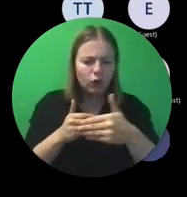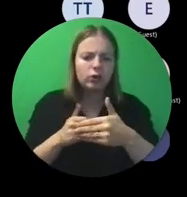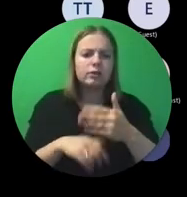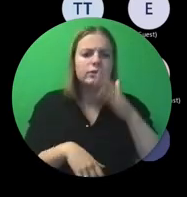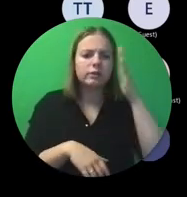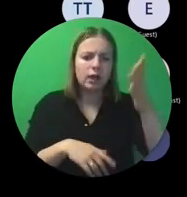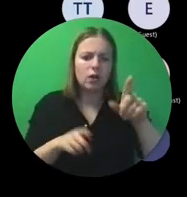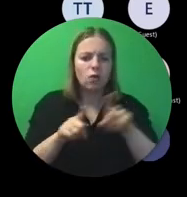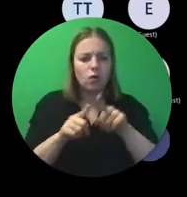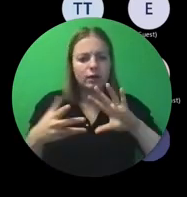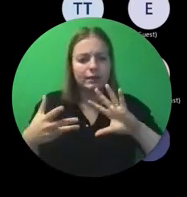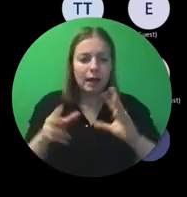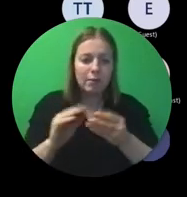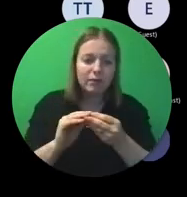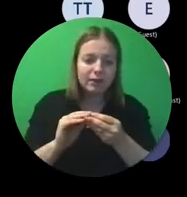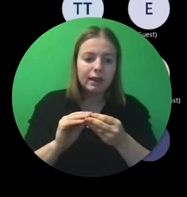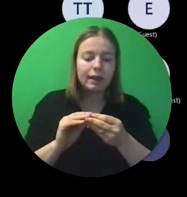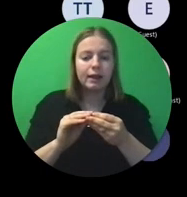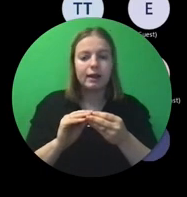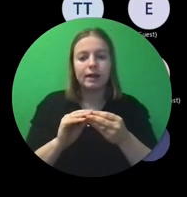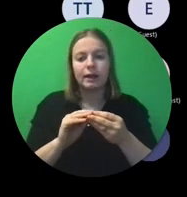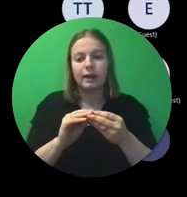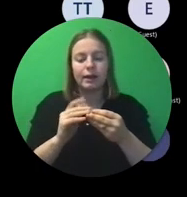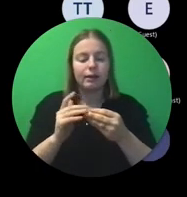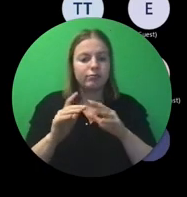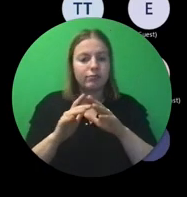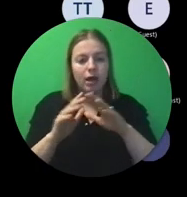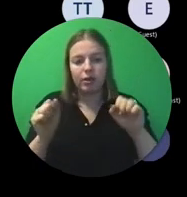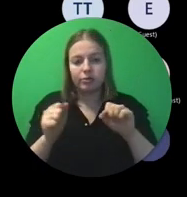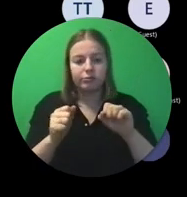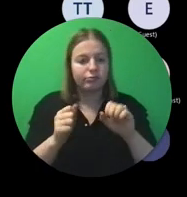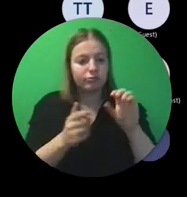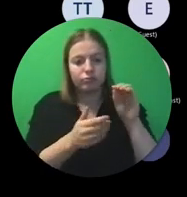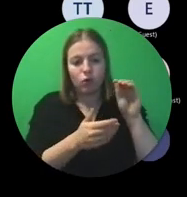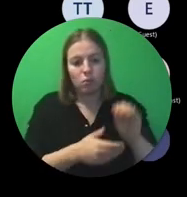samenvatting en de introductie van het lopende project vinden.